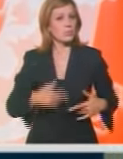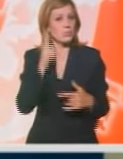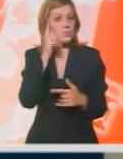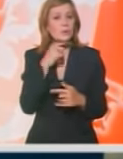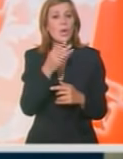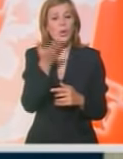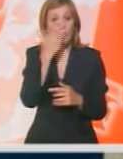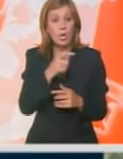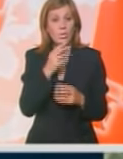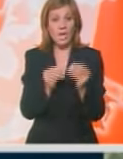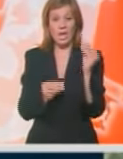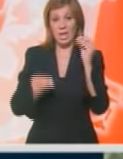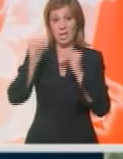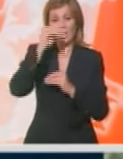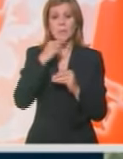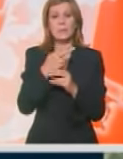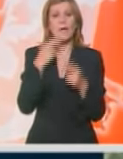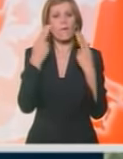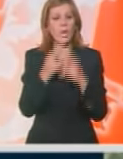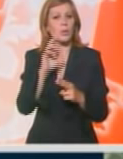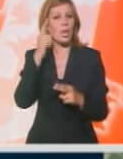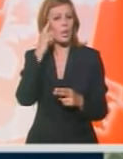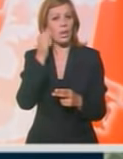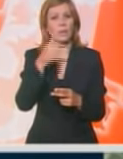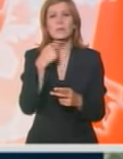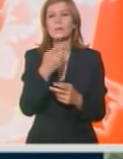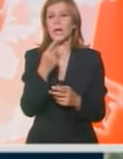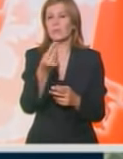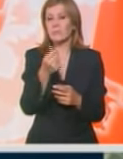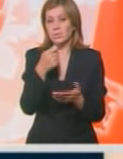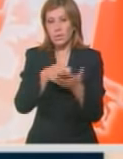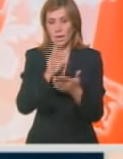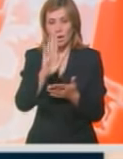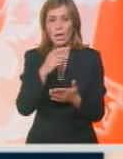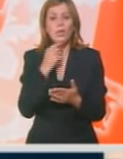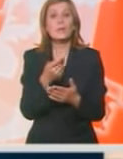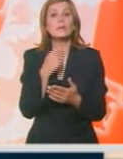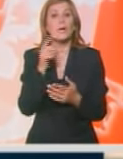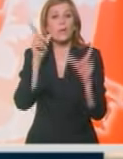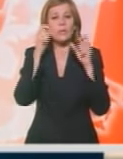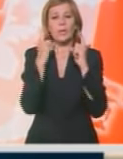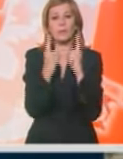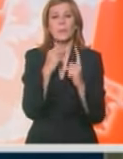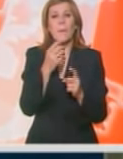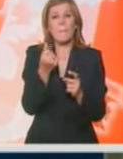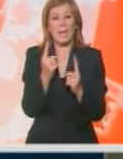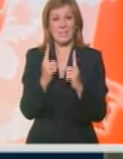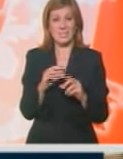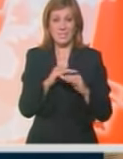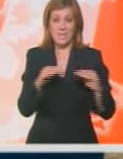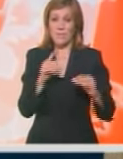taj dohodak zabeležiti rast, uporedo sa rastom vrednosti kineske valute za koju veliki broj ekonomista smatra da se veštački održava na niskom nivou.